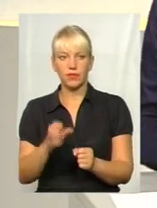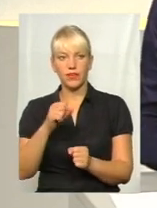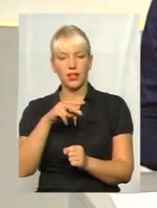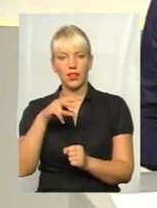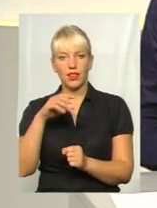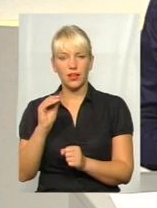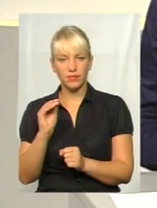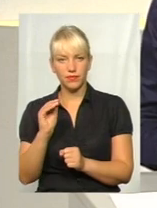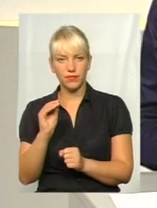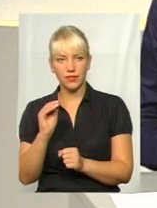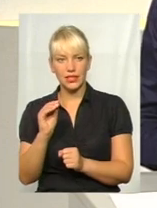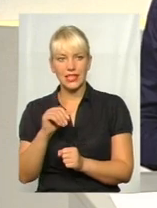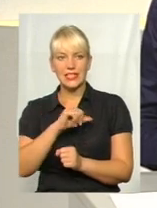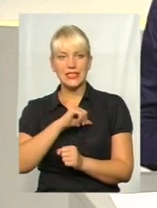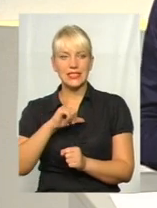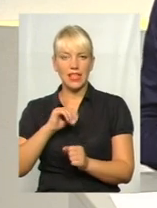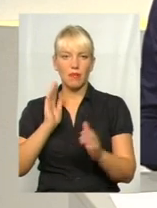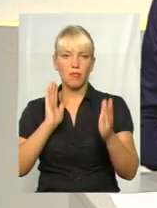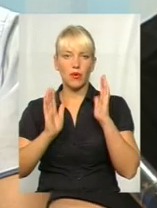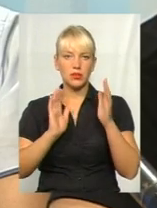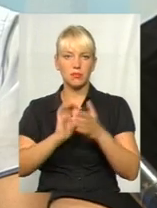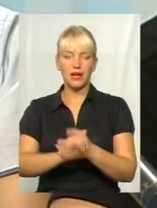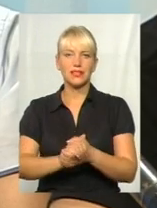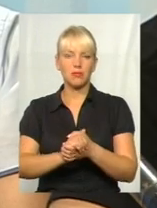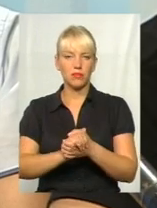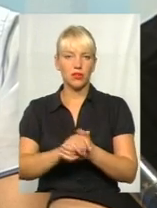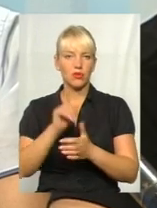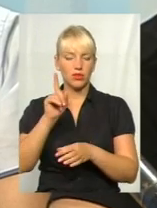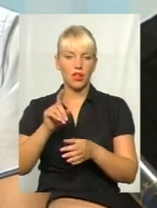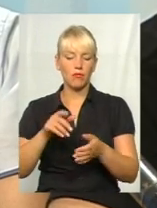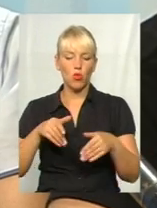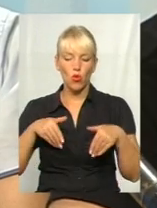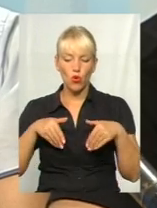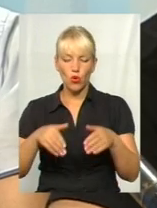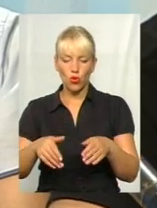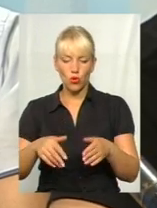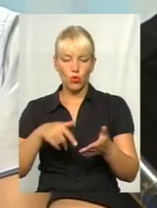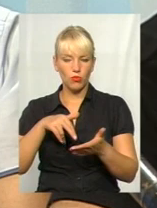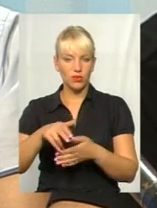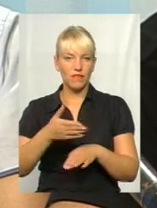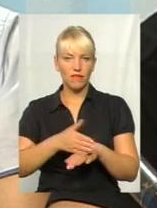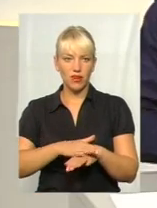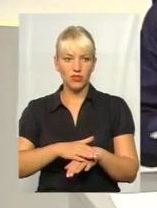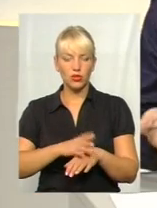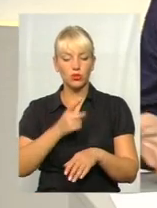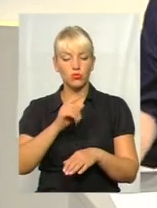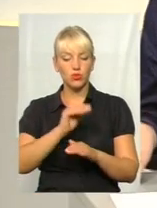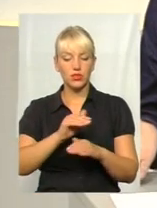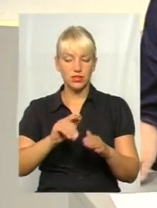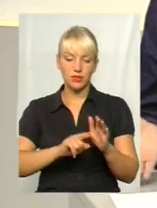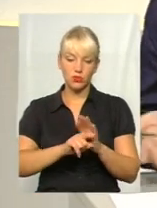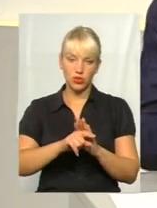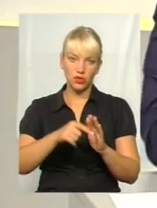сам проспект Меру, там перейти дорогу набагато складніше. І діти, вони ж спочатку йдуть звідти, а потім вже, ну,